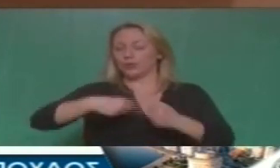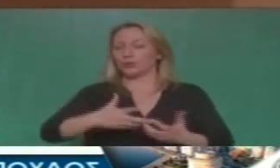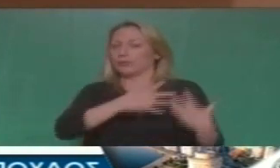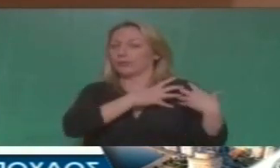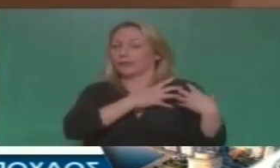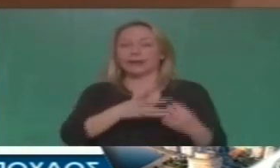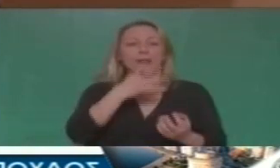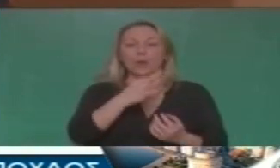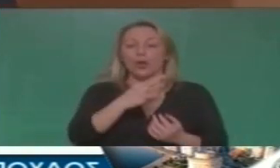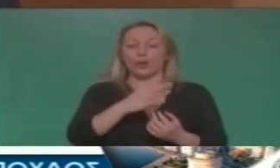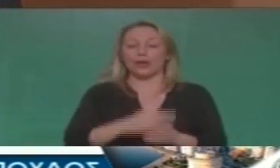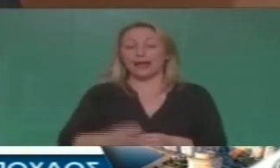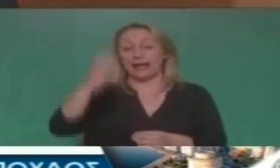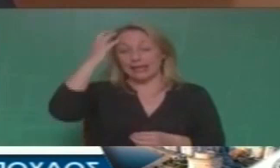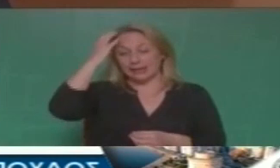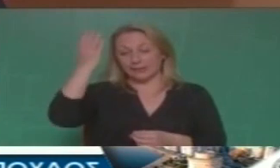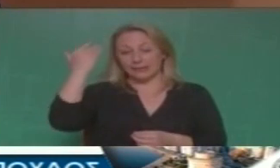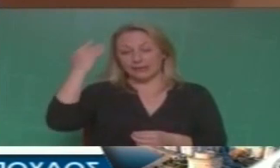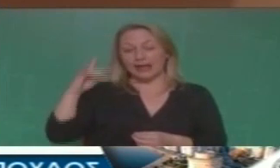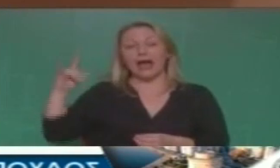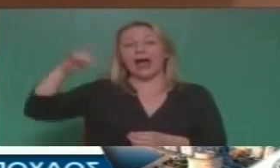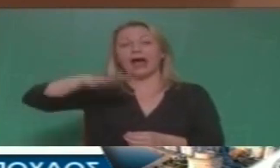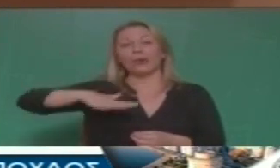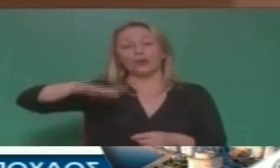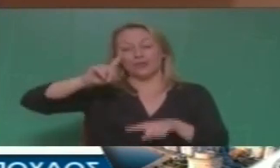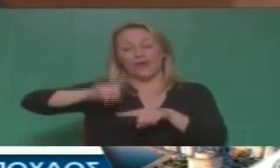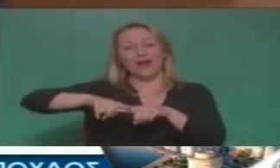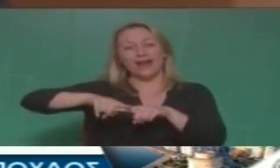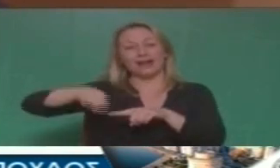Θυμηθείτε και συγκρίνεται με την υπόθεση του αεροδρομίου του ελληνικού